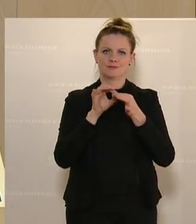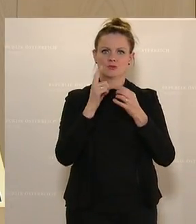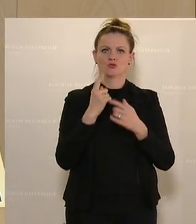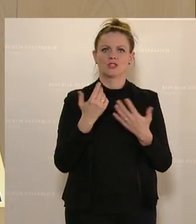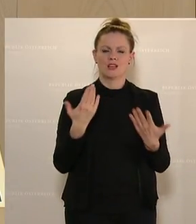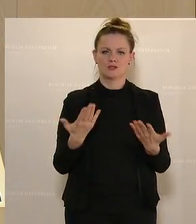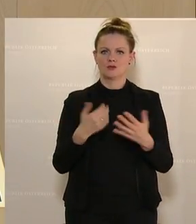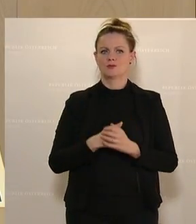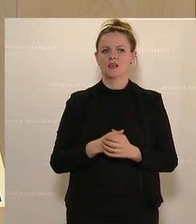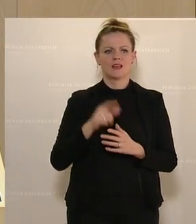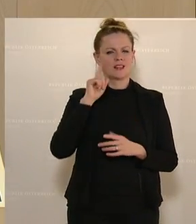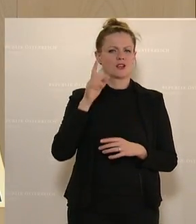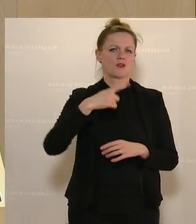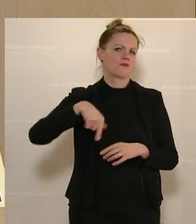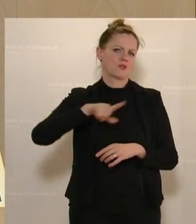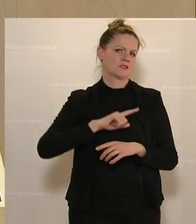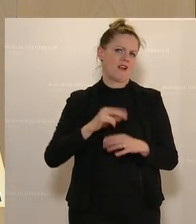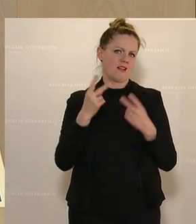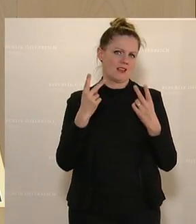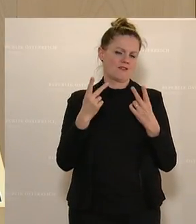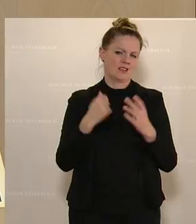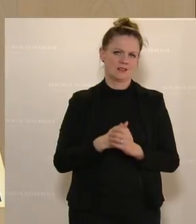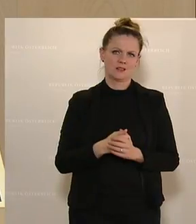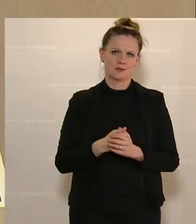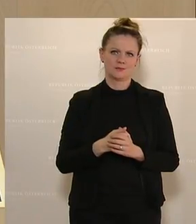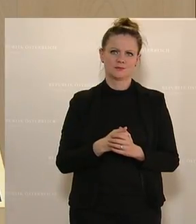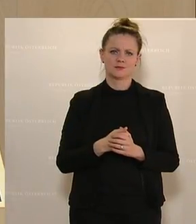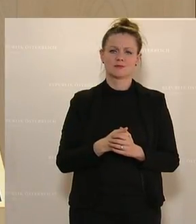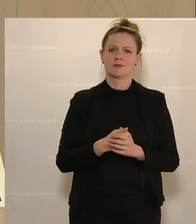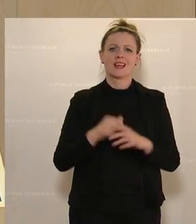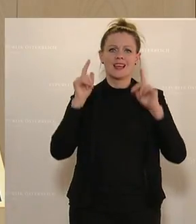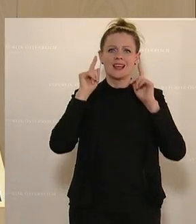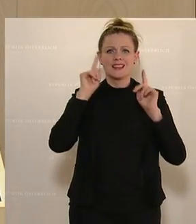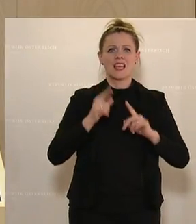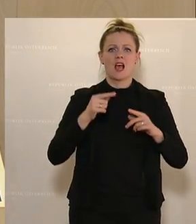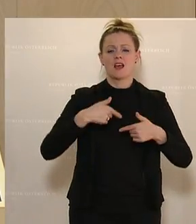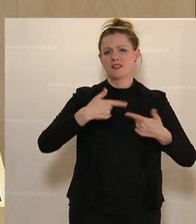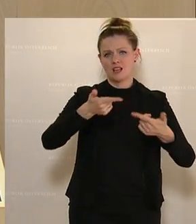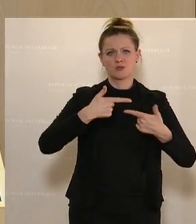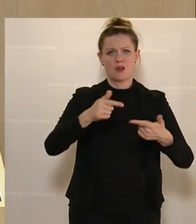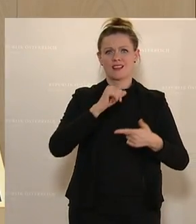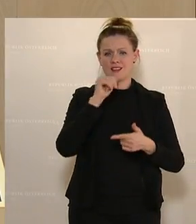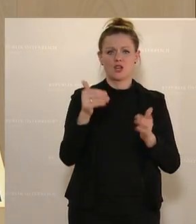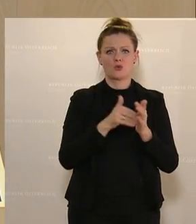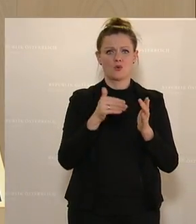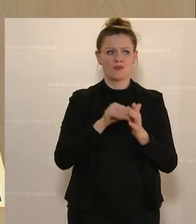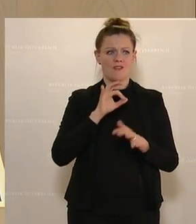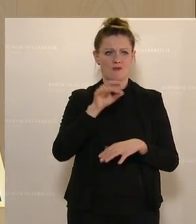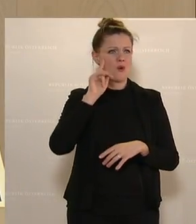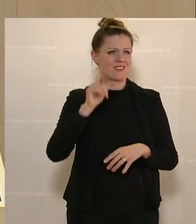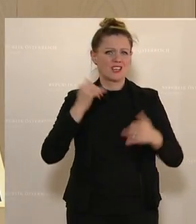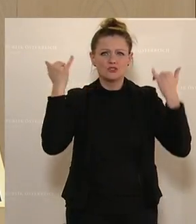liegt uns allen sehr am Herzen. Es geht einfach hier wirklich darum, dass man unnotwendige Tiertransporte, die das Tier ja stressen, die sind es ja nicht